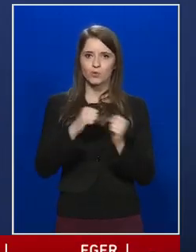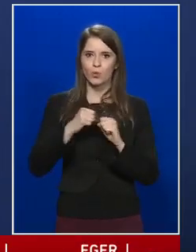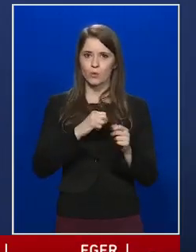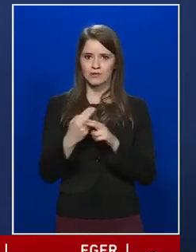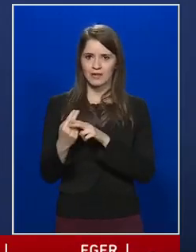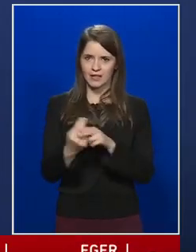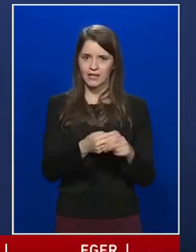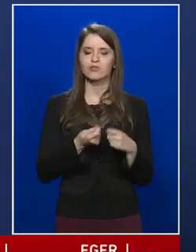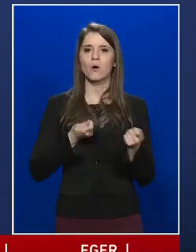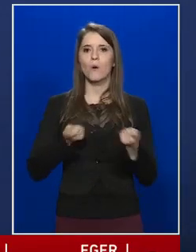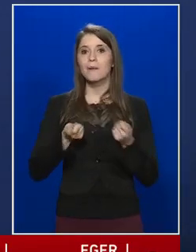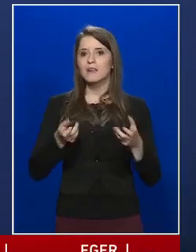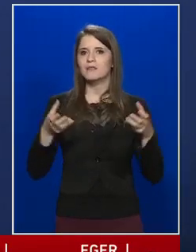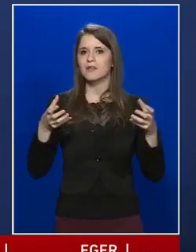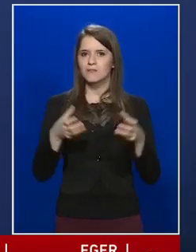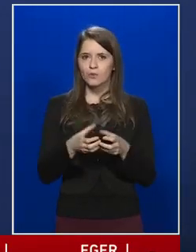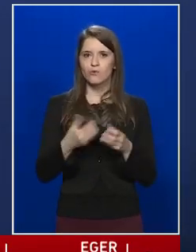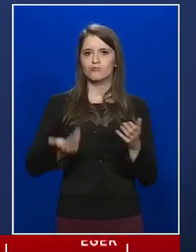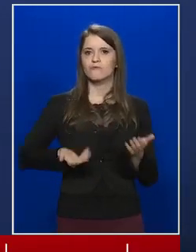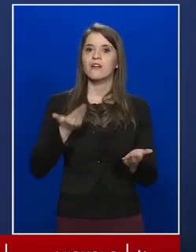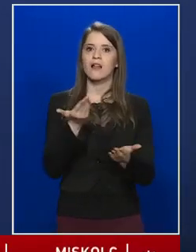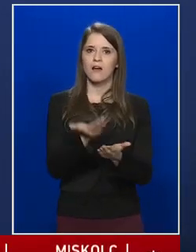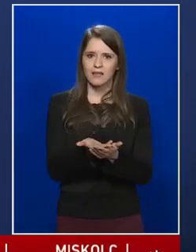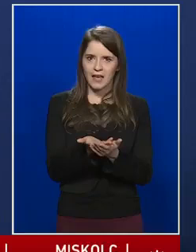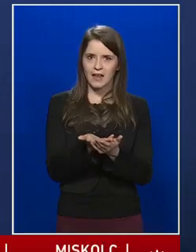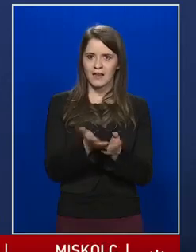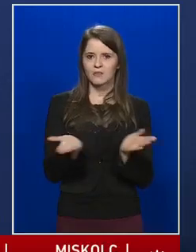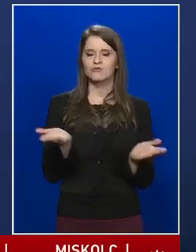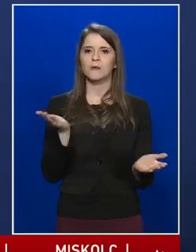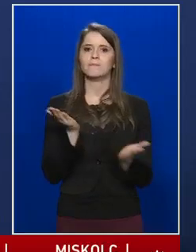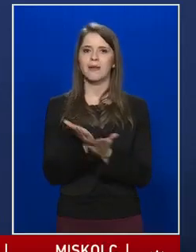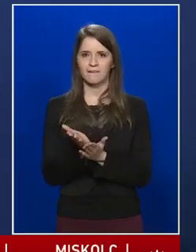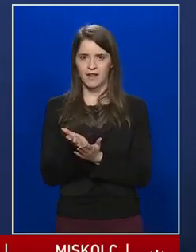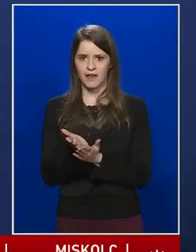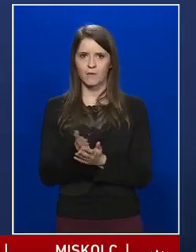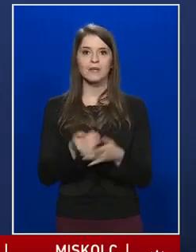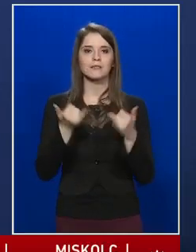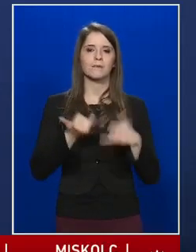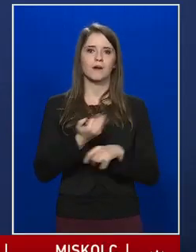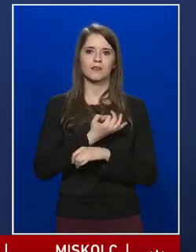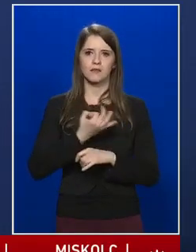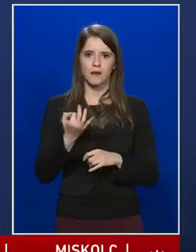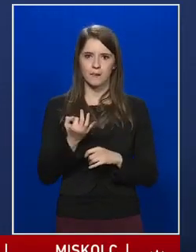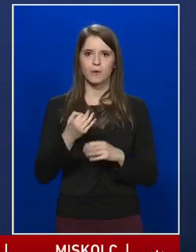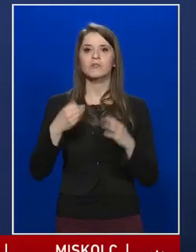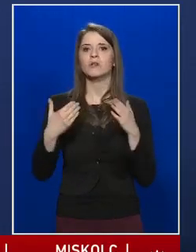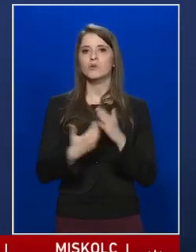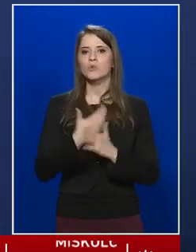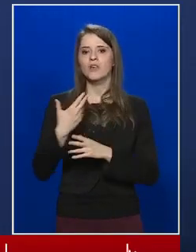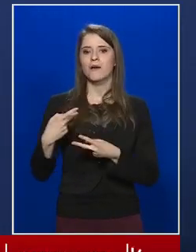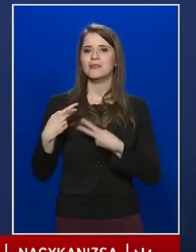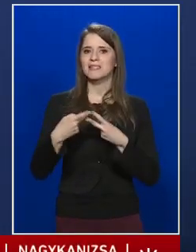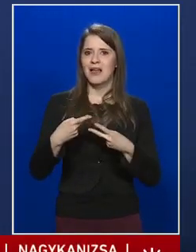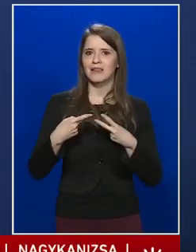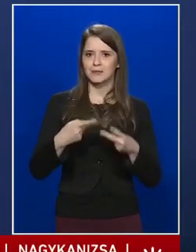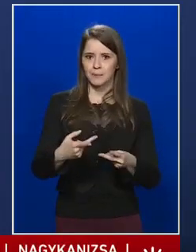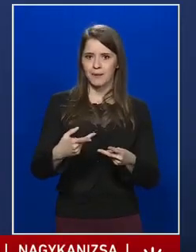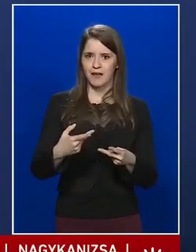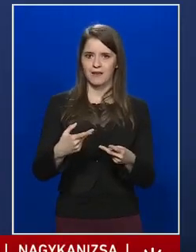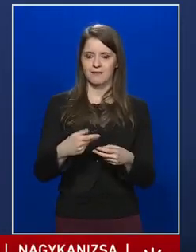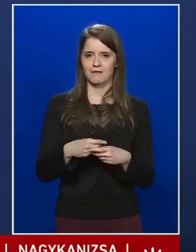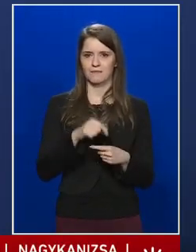az operatív törzs felajánlásának megfelelően a mai napon egy újabb szállítmány kerül